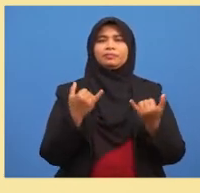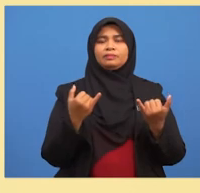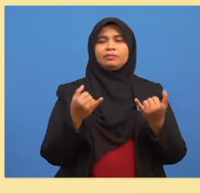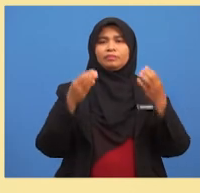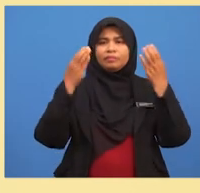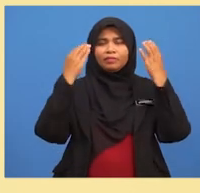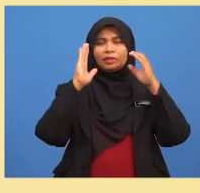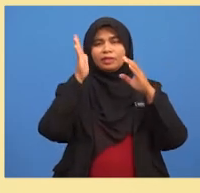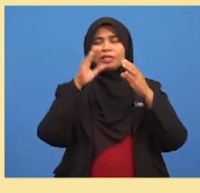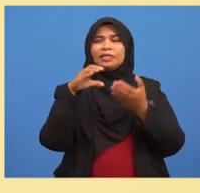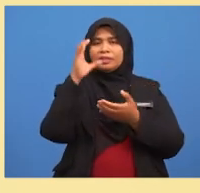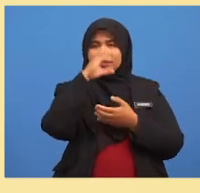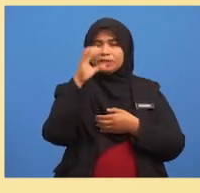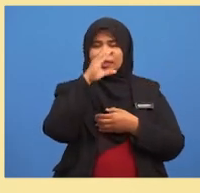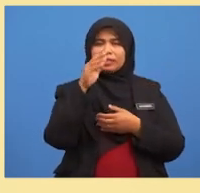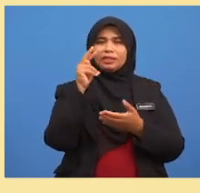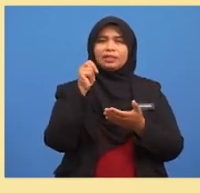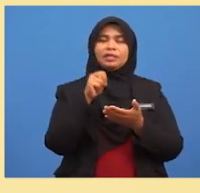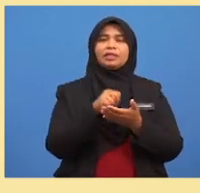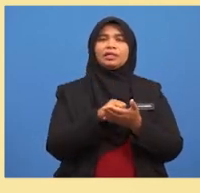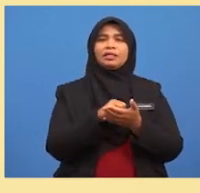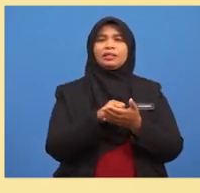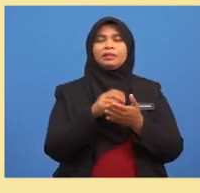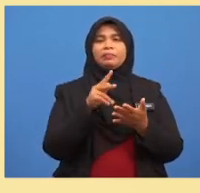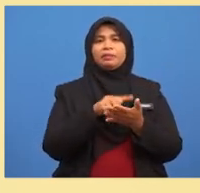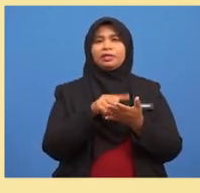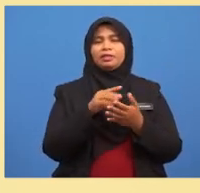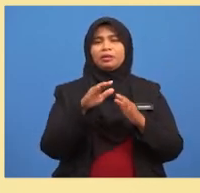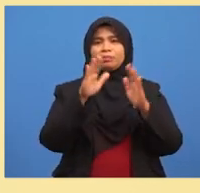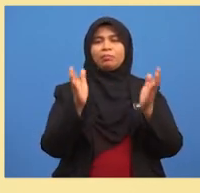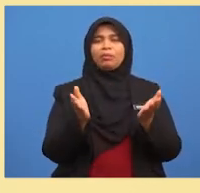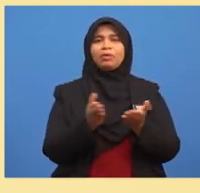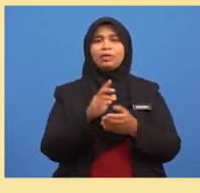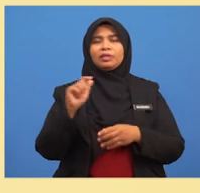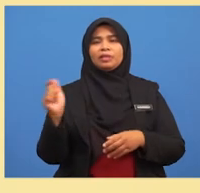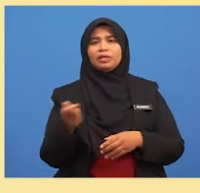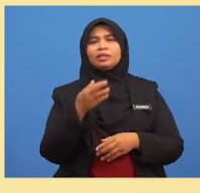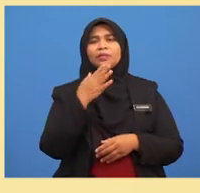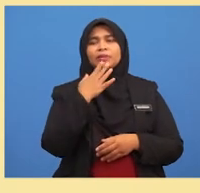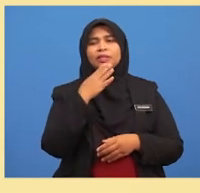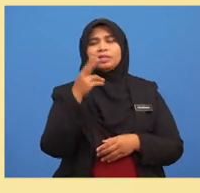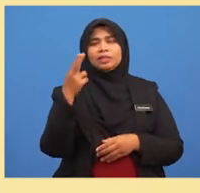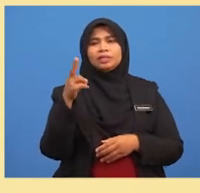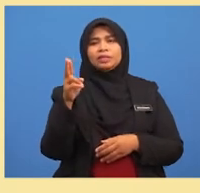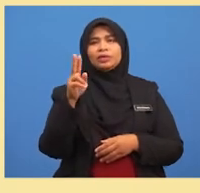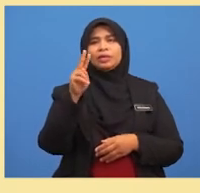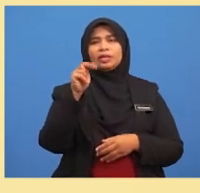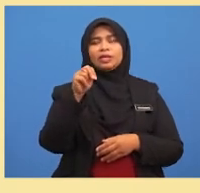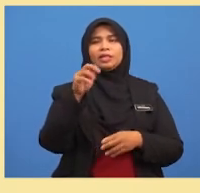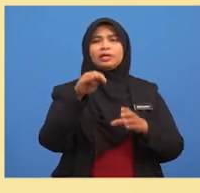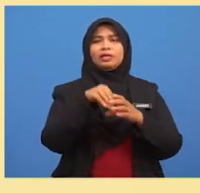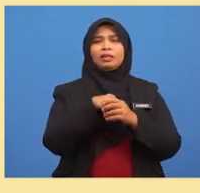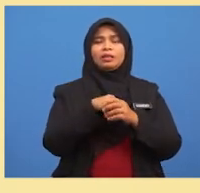cikgu akan mencari nilai bilangan bola tenis berwarna hijau Iaitu N dalam